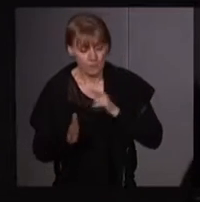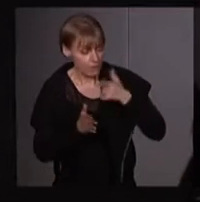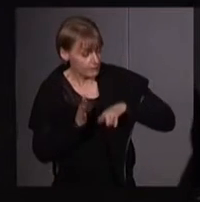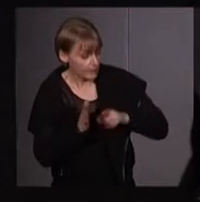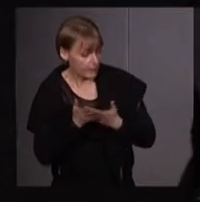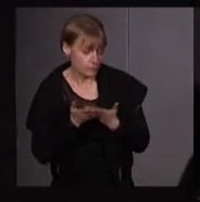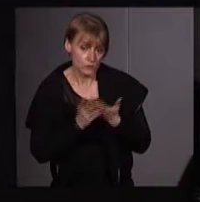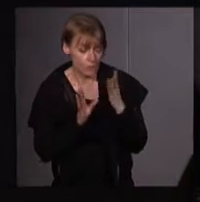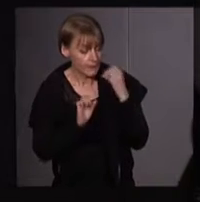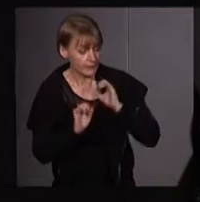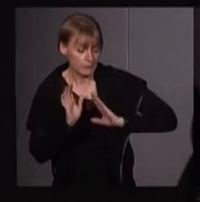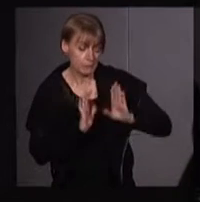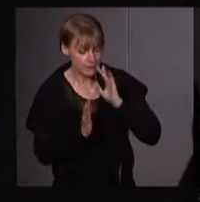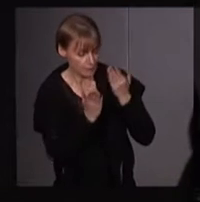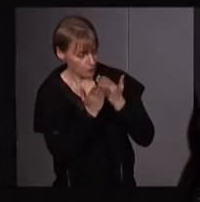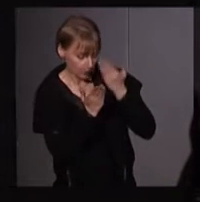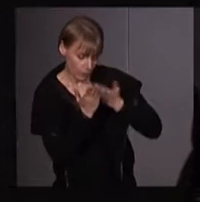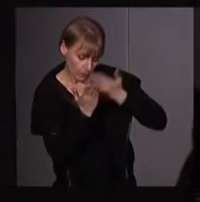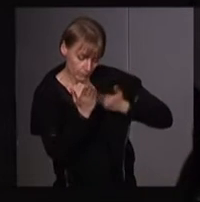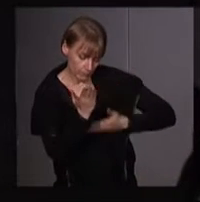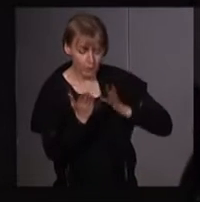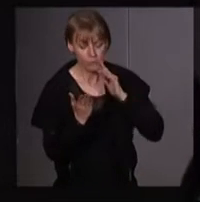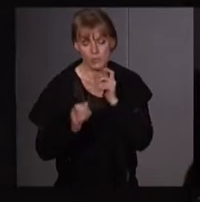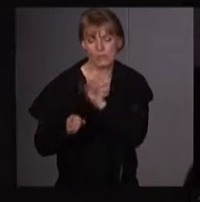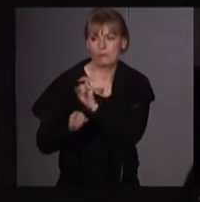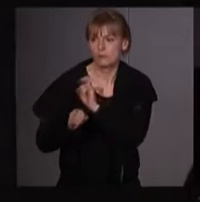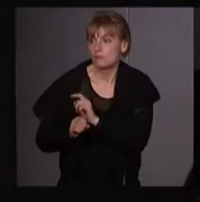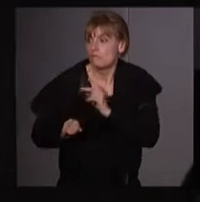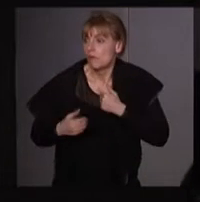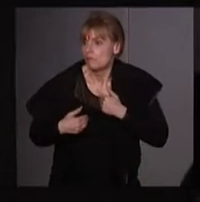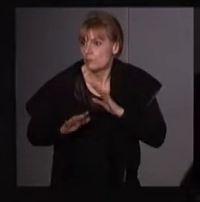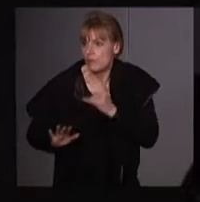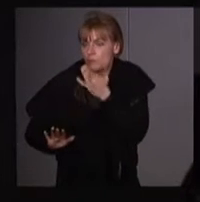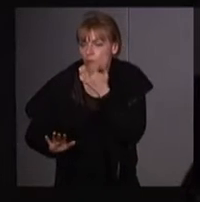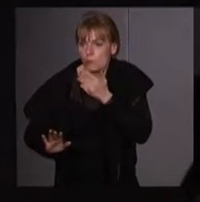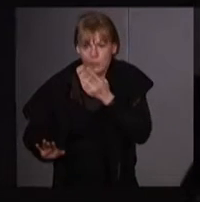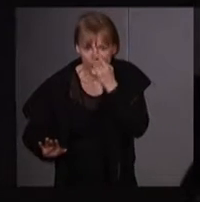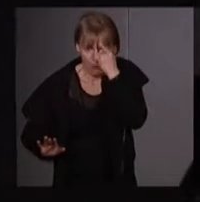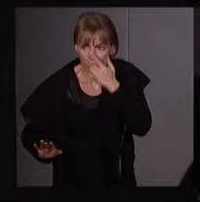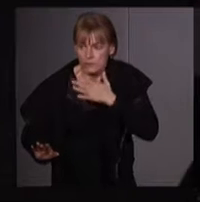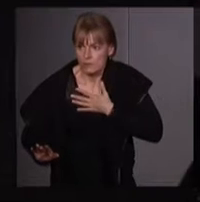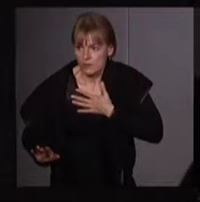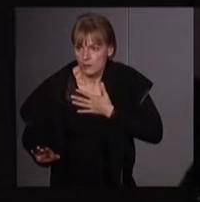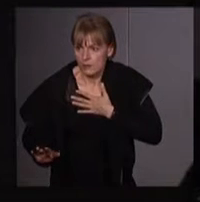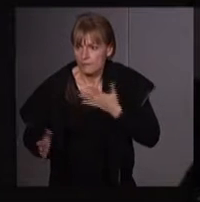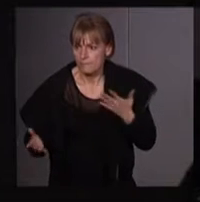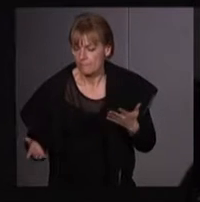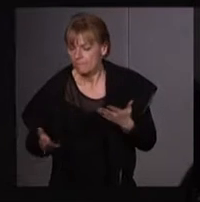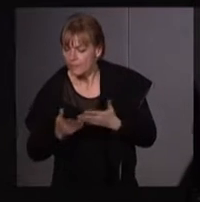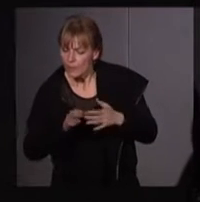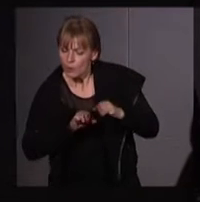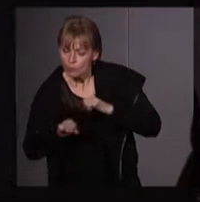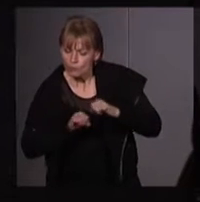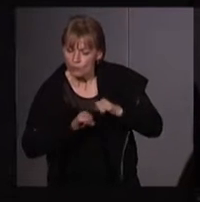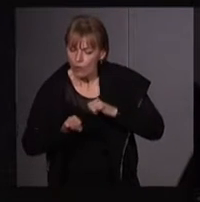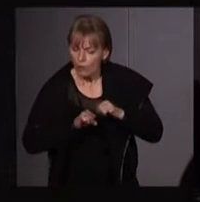académique. Mais il me semble, peut-être que je me trompe, mais à ma connaissance, en tout cas, les mouvements anti